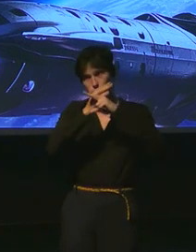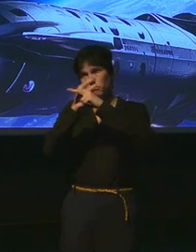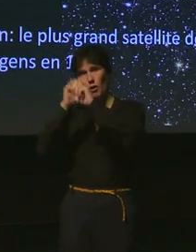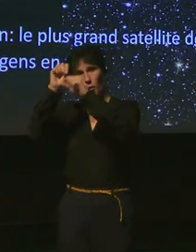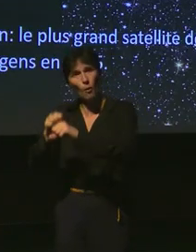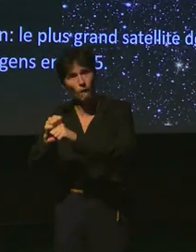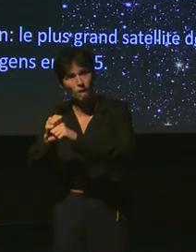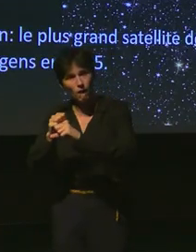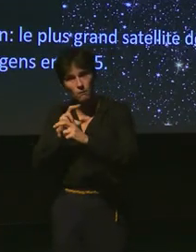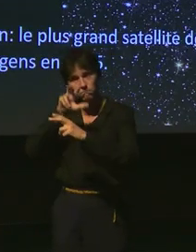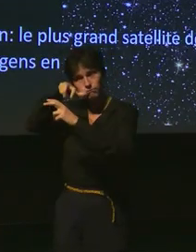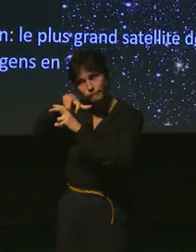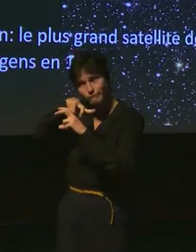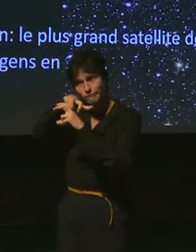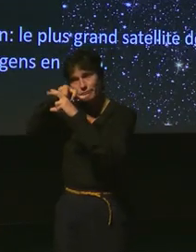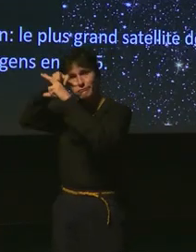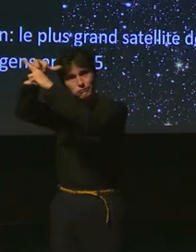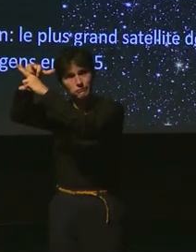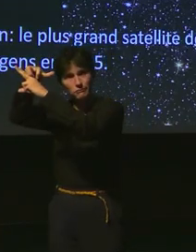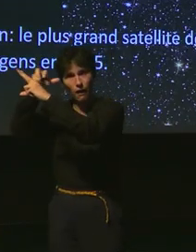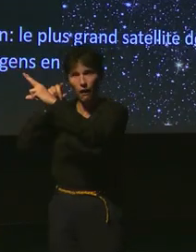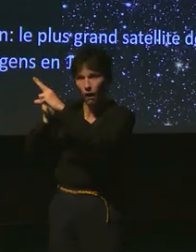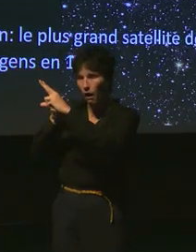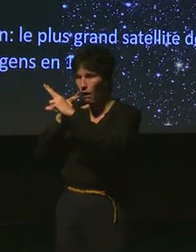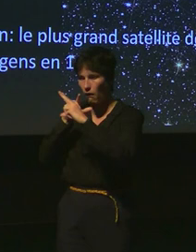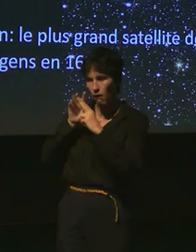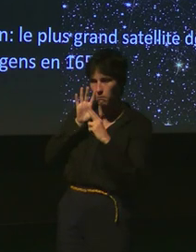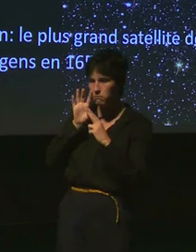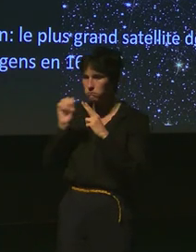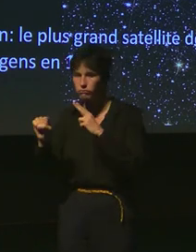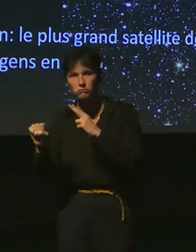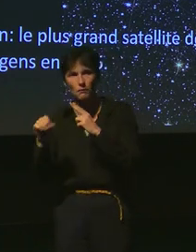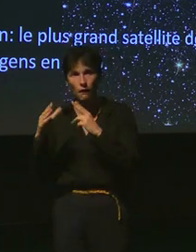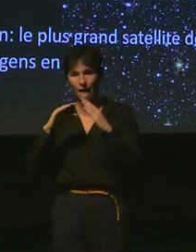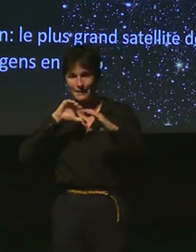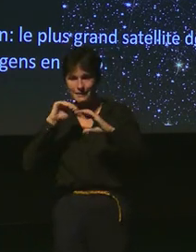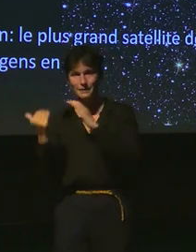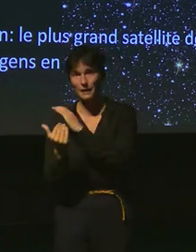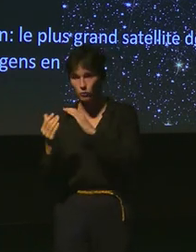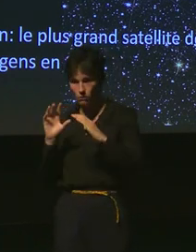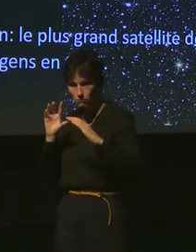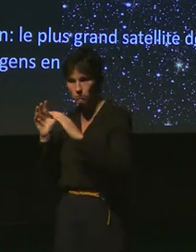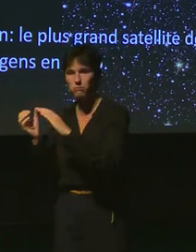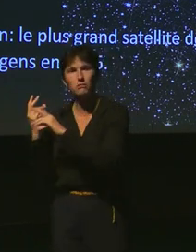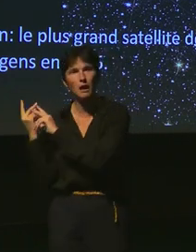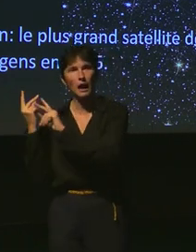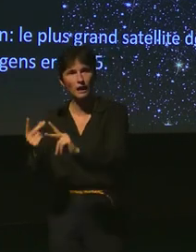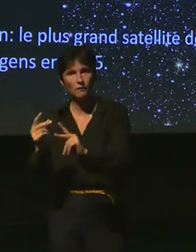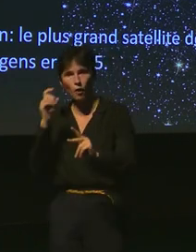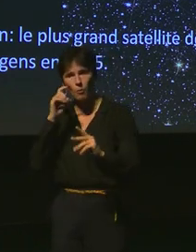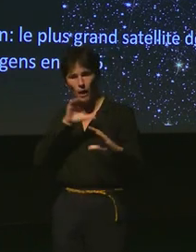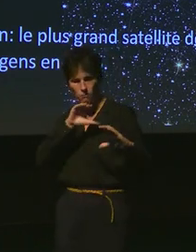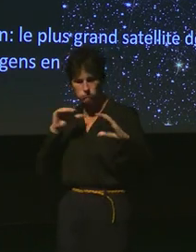et puis sur la trajectoire nos héros s'approchent de Saturne alors vous voyez ici les anneaux de Saturne